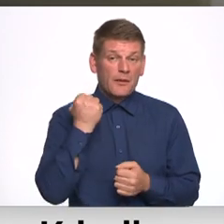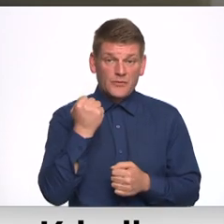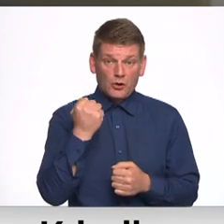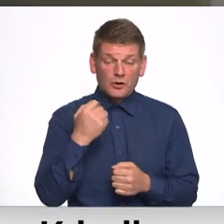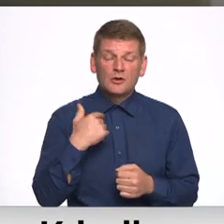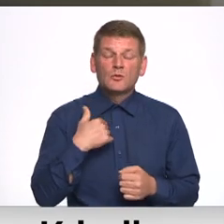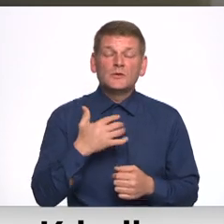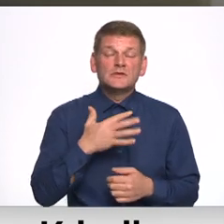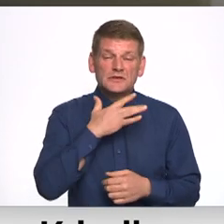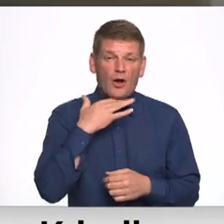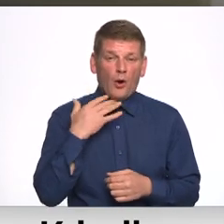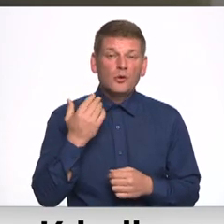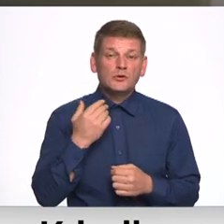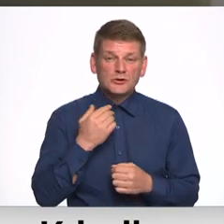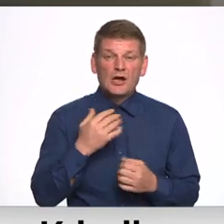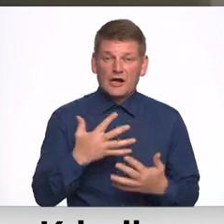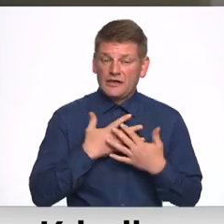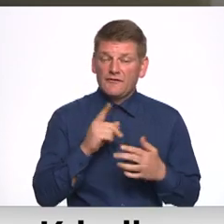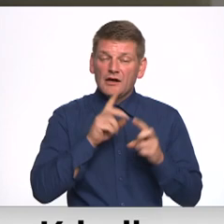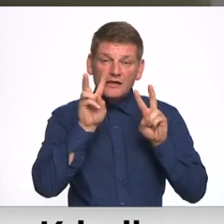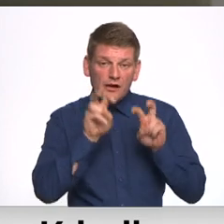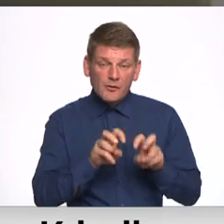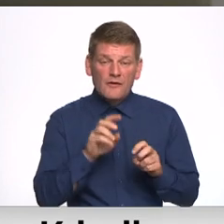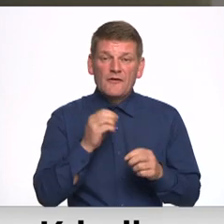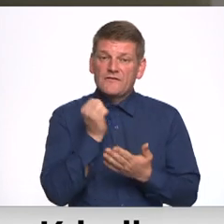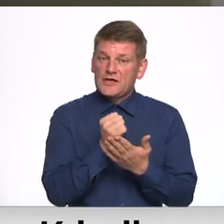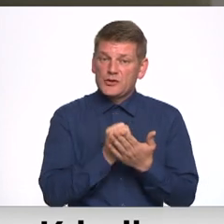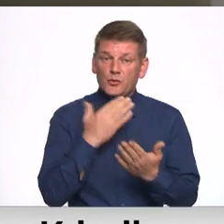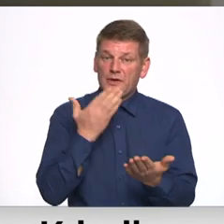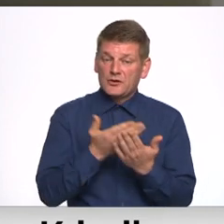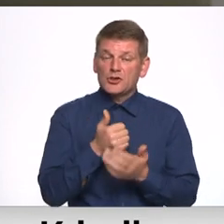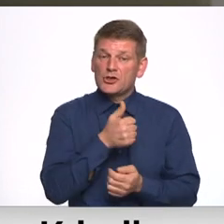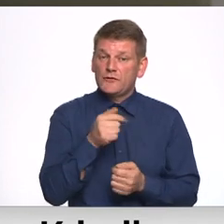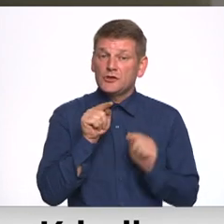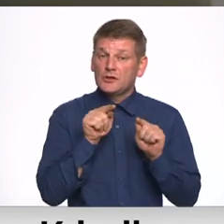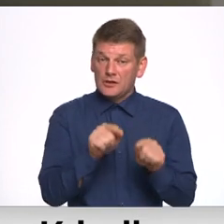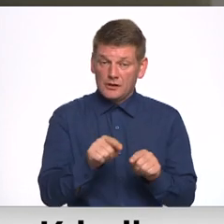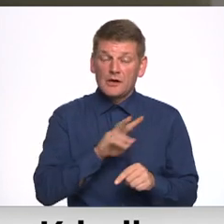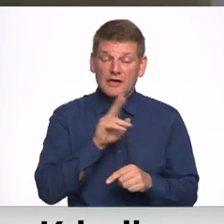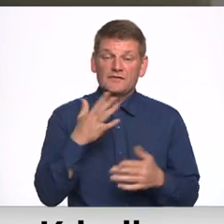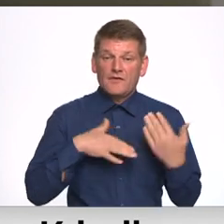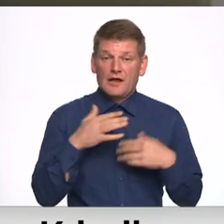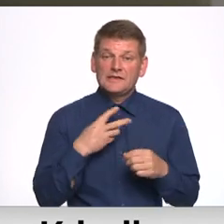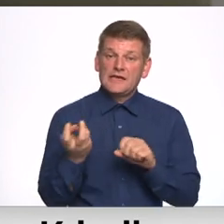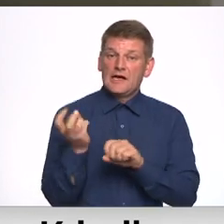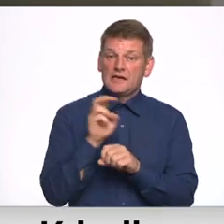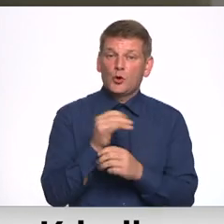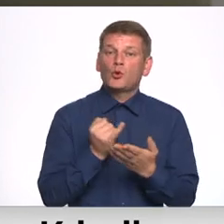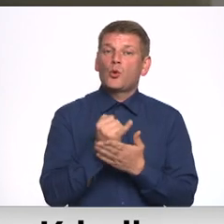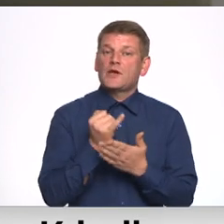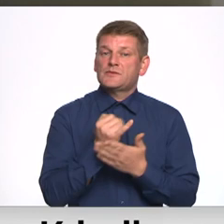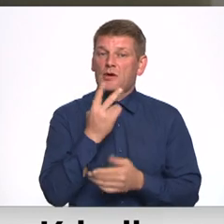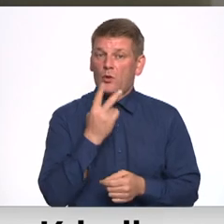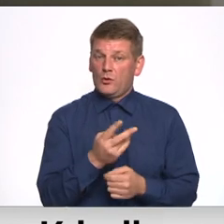mums daudz intensīvāk ir arī jāpārbauda. Vīzu pieteikumi hīpaši tiem, kuri vēlas ierasties turisma nolūkā.